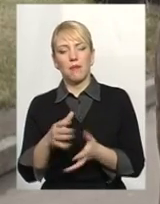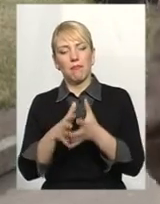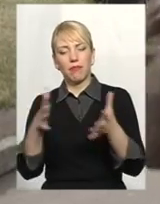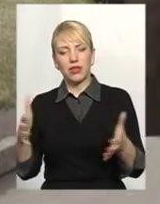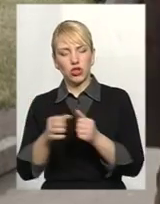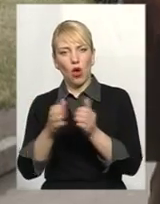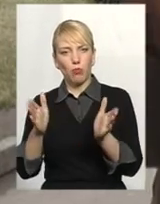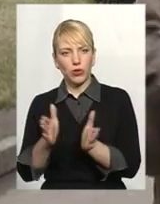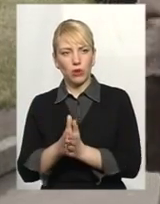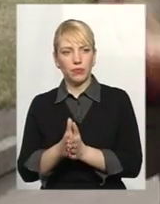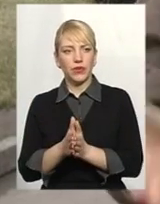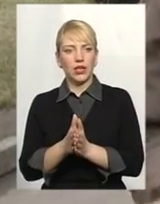'єм.